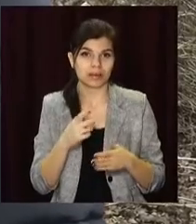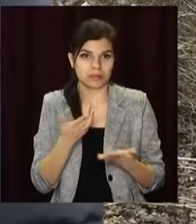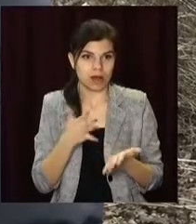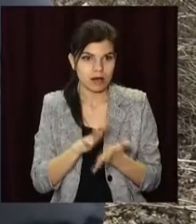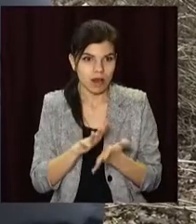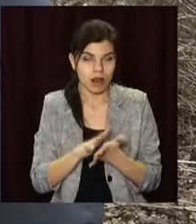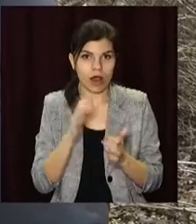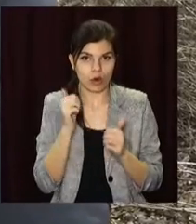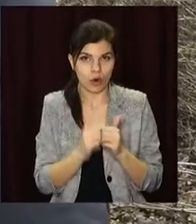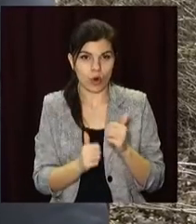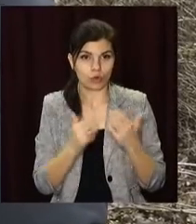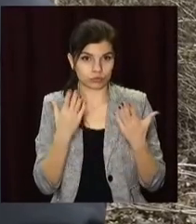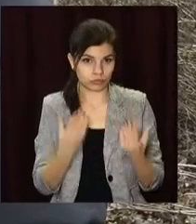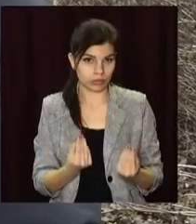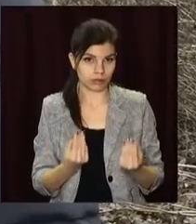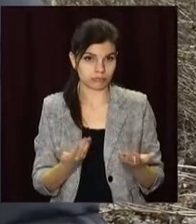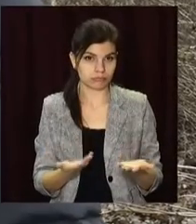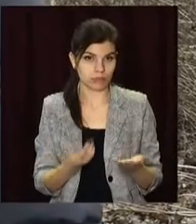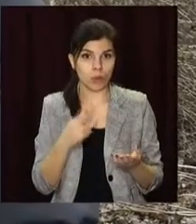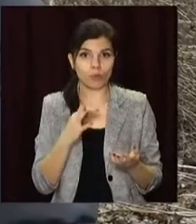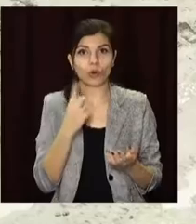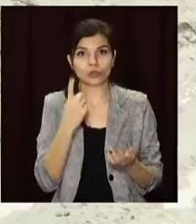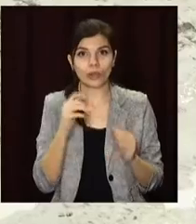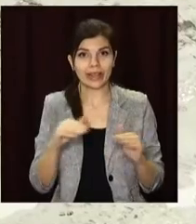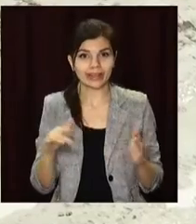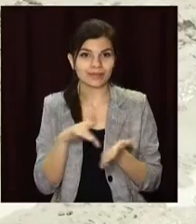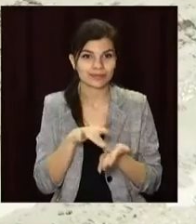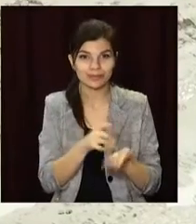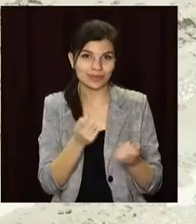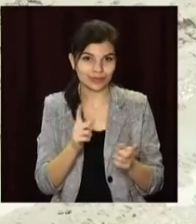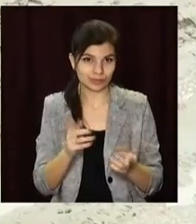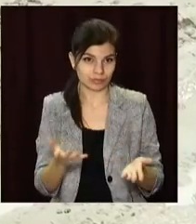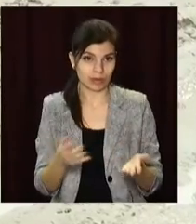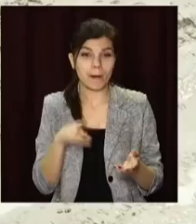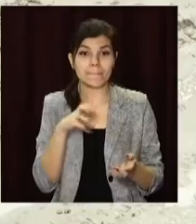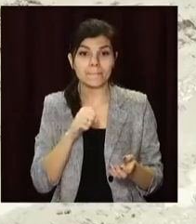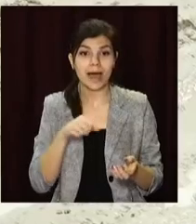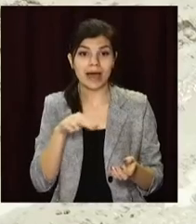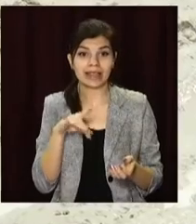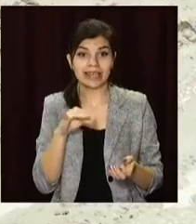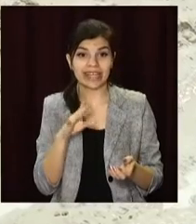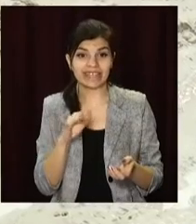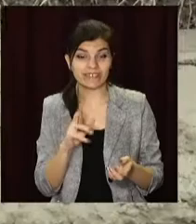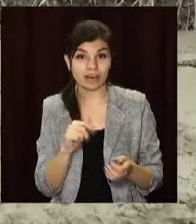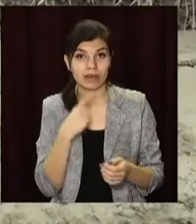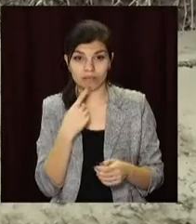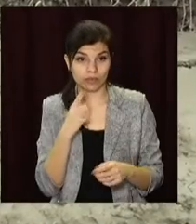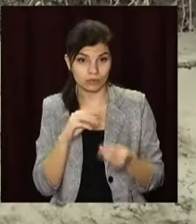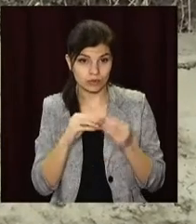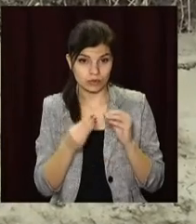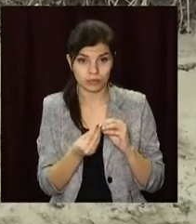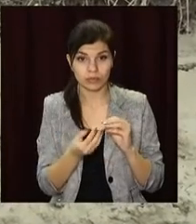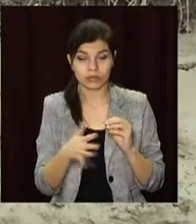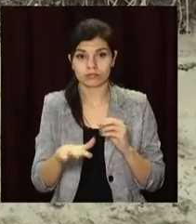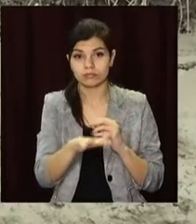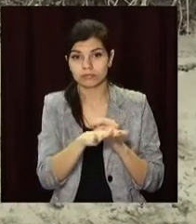що в нас кожний день по 100 дітей пригоди. Мешканці Мандриківки певні, винні не лише суви. У їх районі